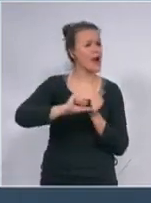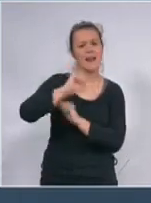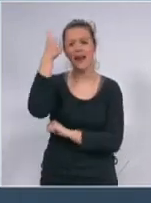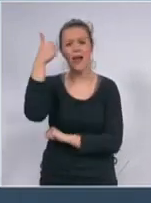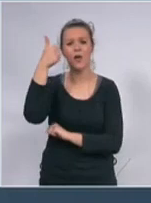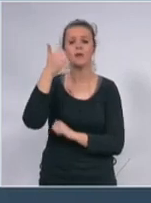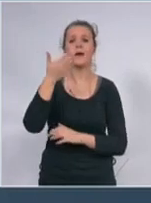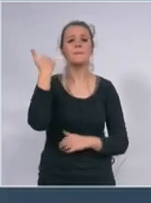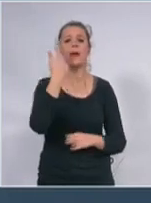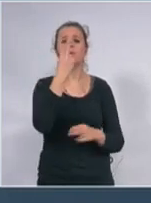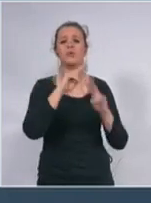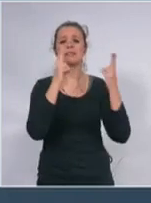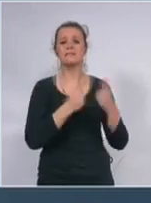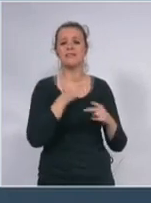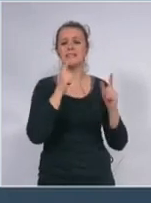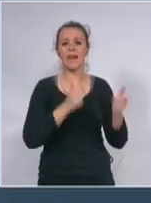svjetskog rata u bilo čemu.